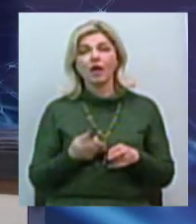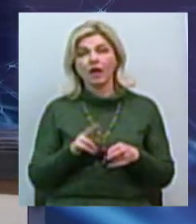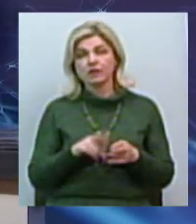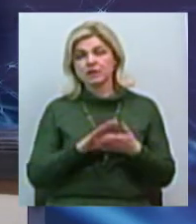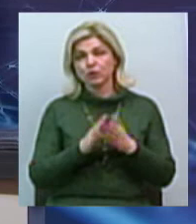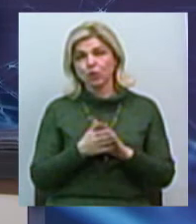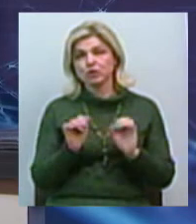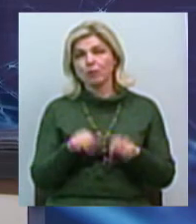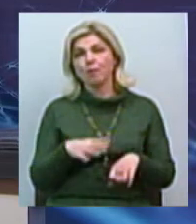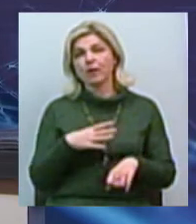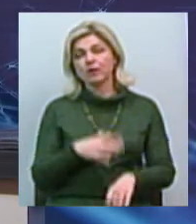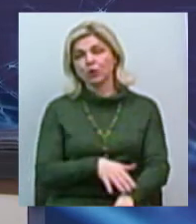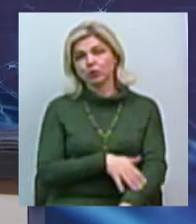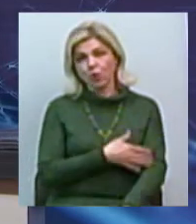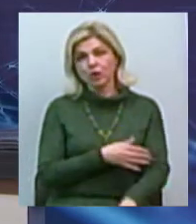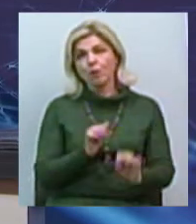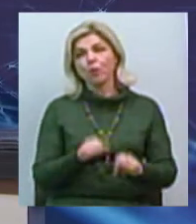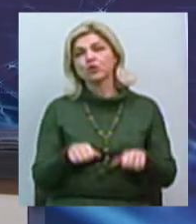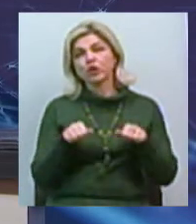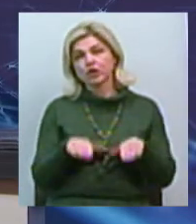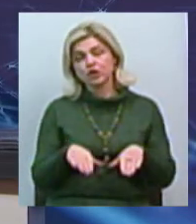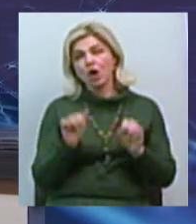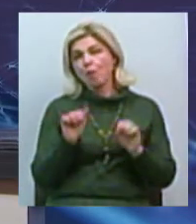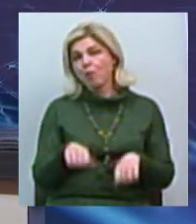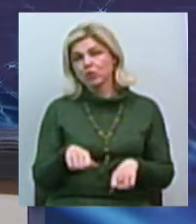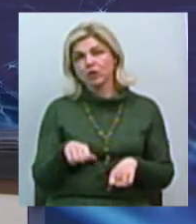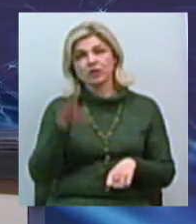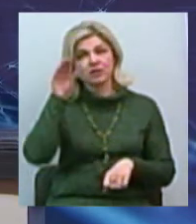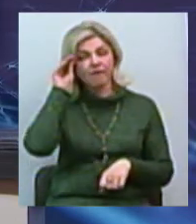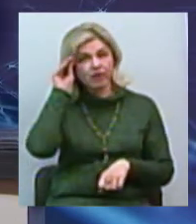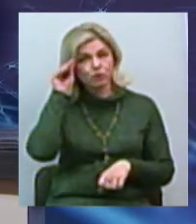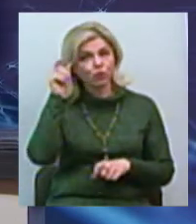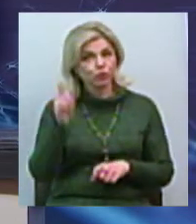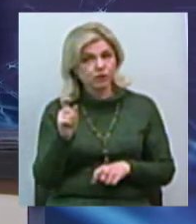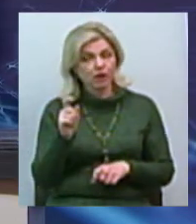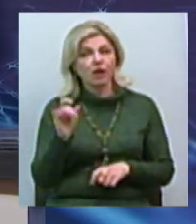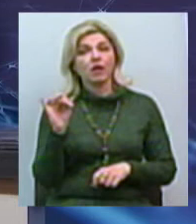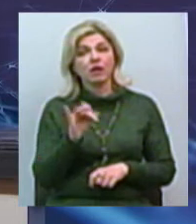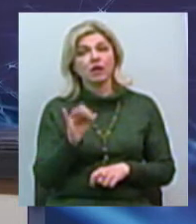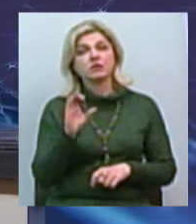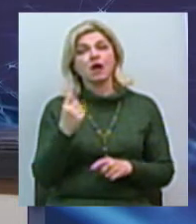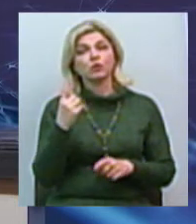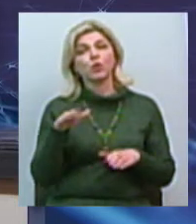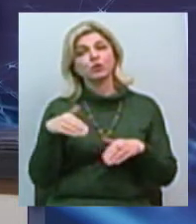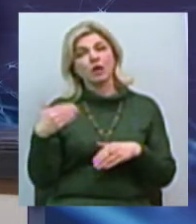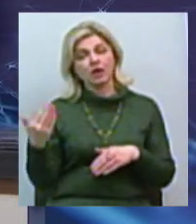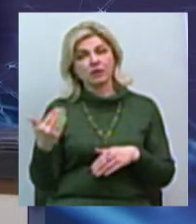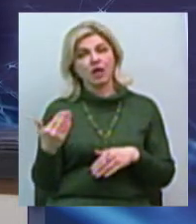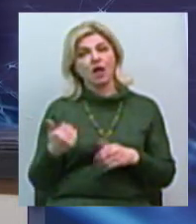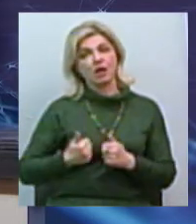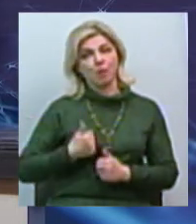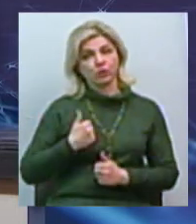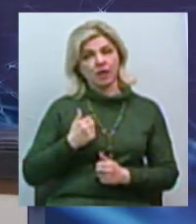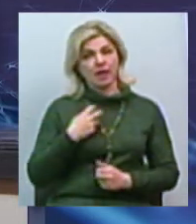долгій, вона може розрішитися, може завіснути. І в конечному ітогі, дійсно, з однією, репутаціонні ризки, з іншої,